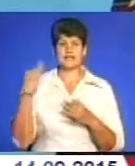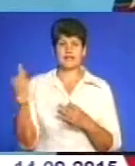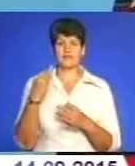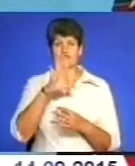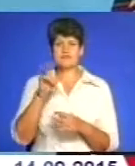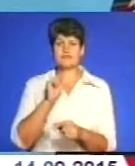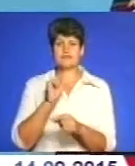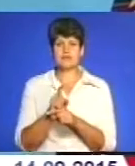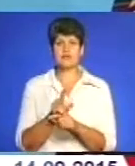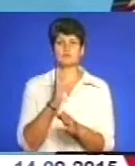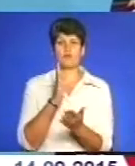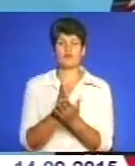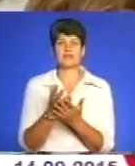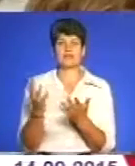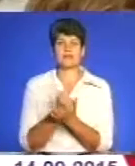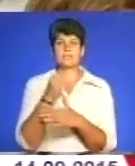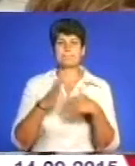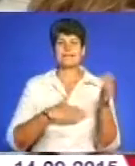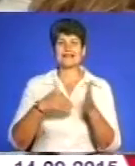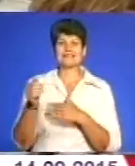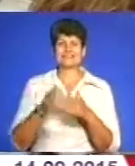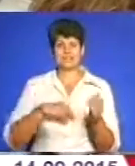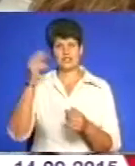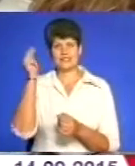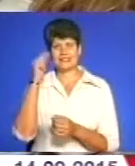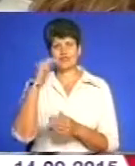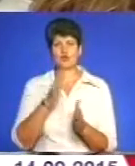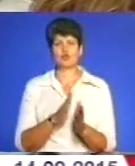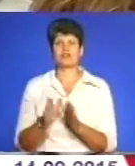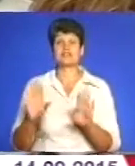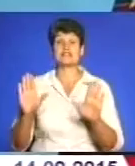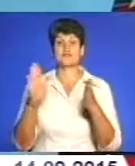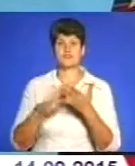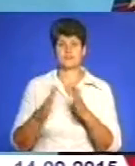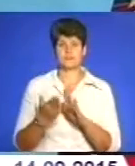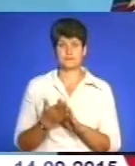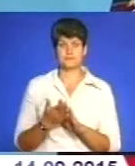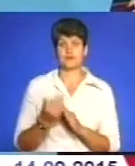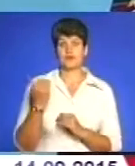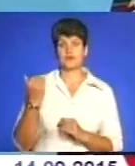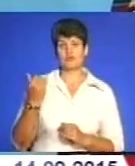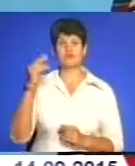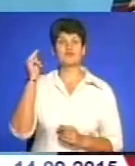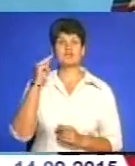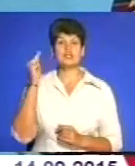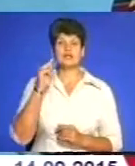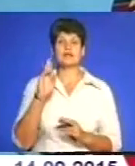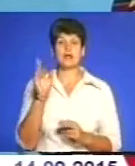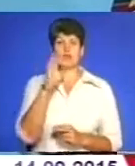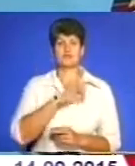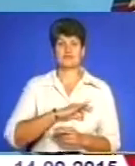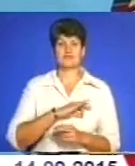спрямовані на здобуття практичних навиків поведінки у надзвичайних ситуаціях. Вони вчаться, як користуватися